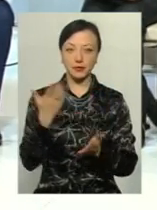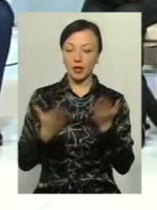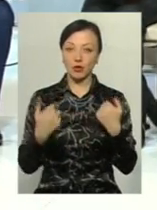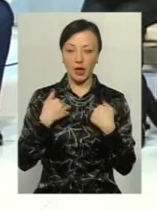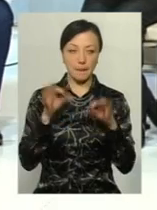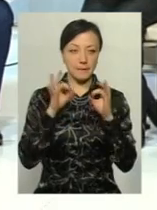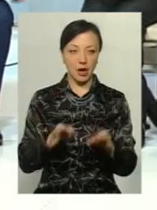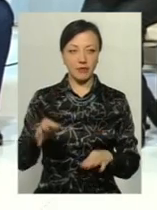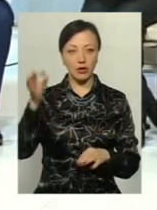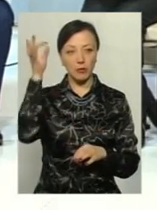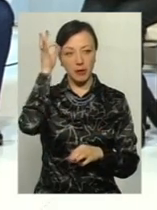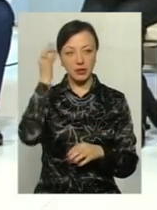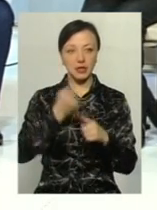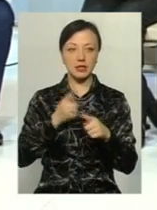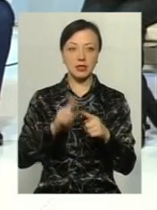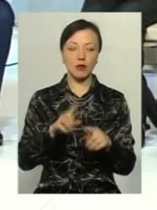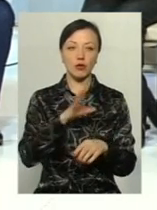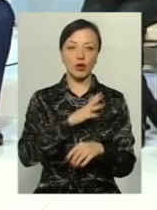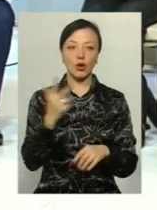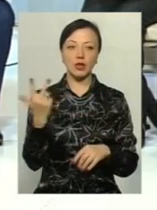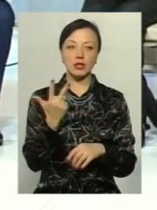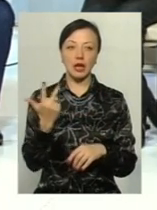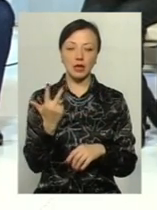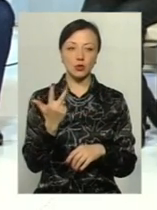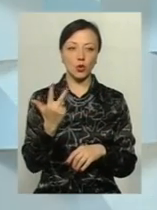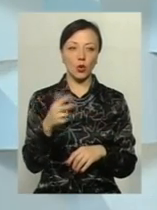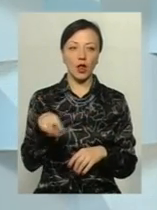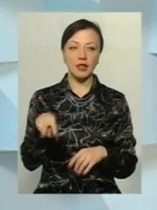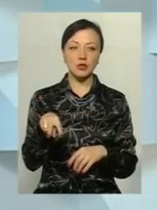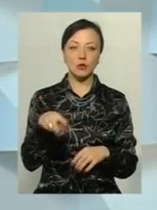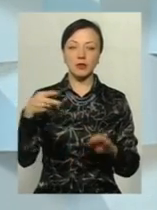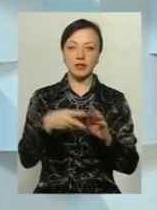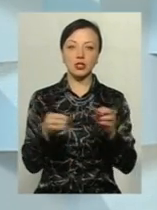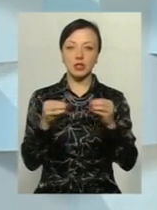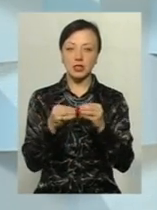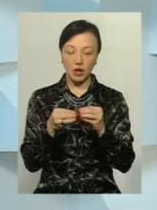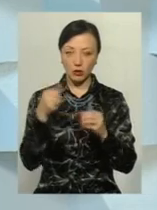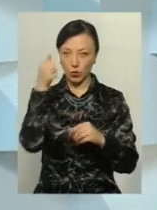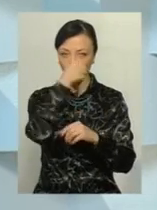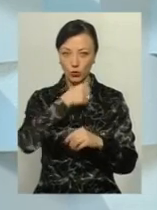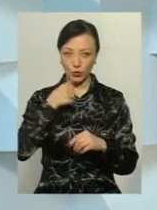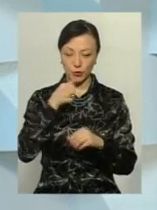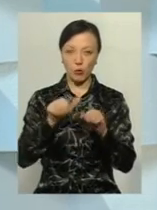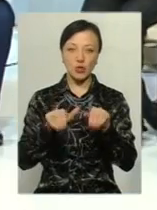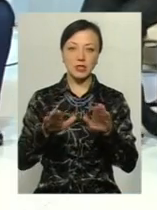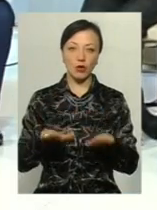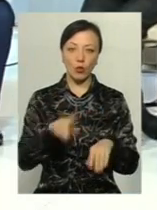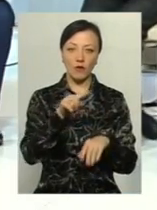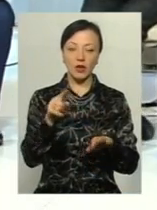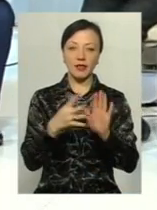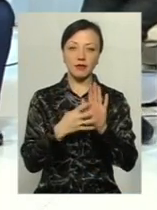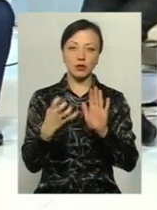не перешкоджає, це було 3 листопада 2010 року, постанова 996. Цю